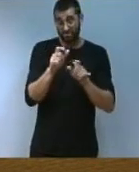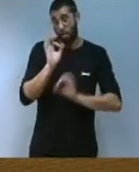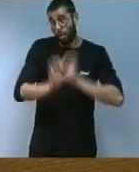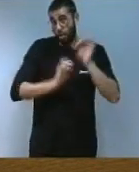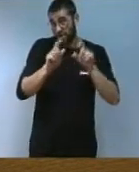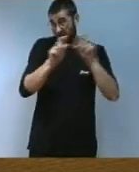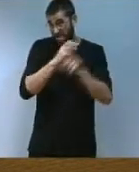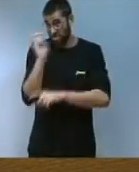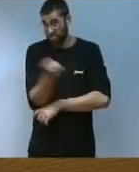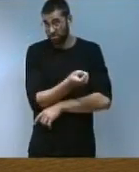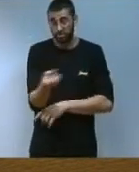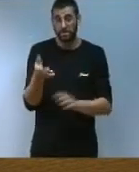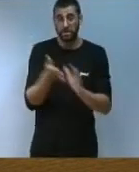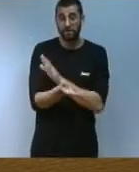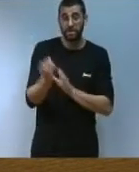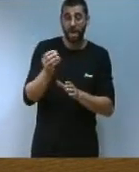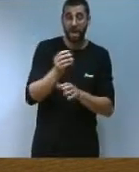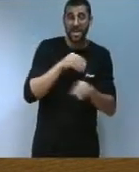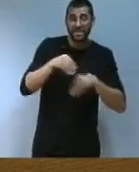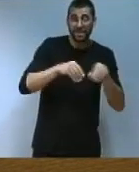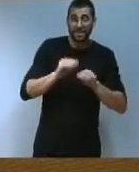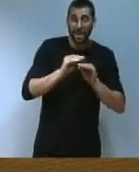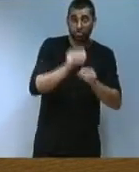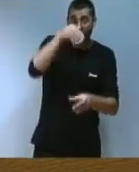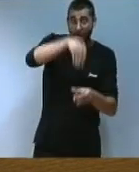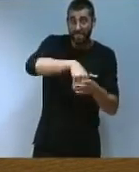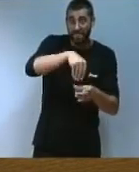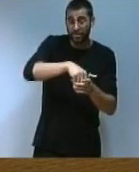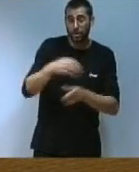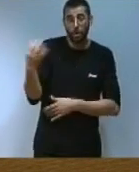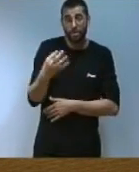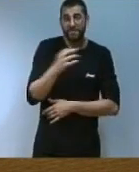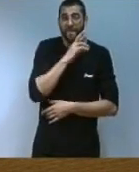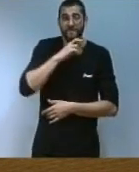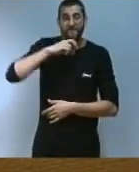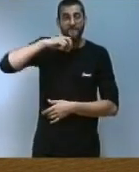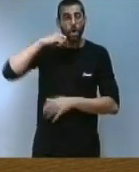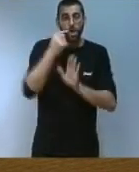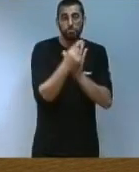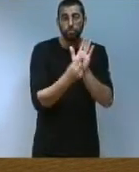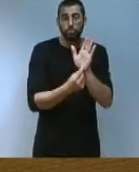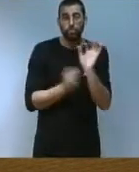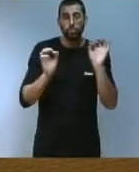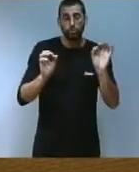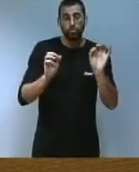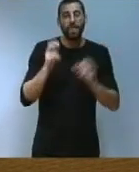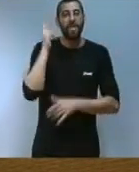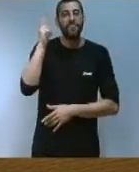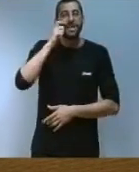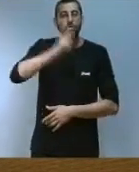com una part integral de la seva estratègia i de les seues operacions principis de conducta i acció en matèria de drets humans